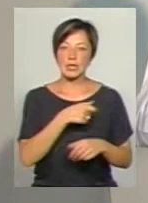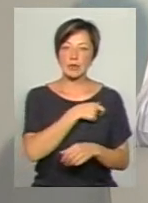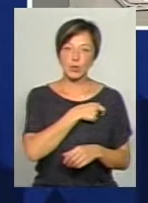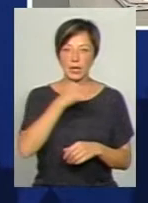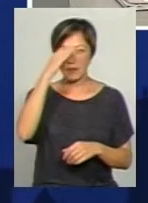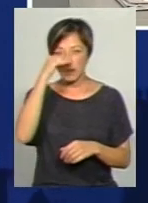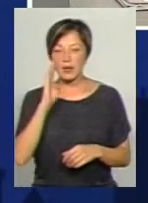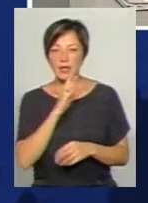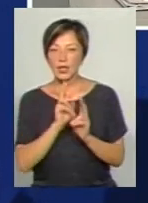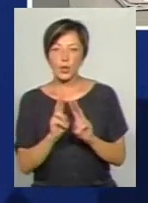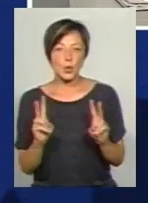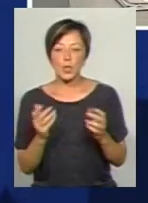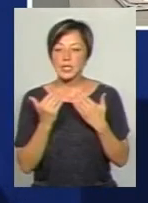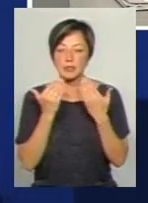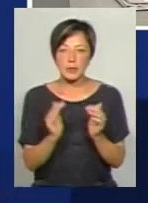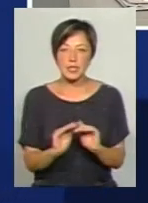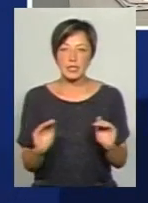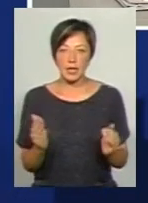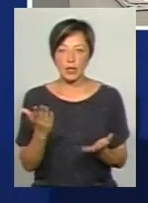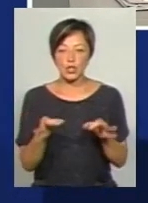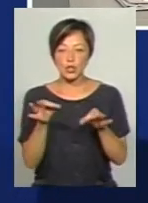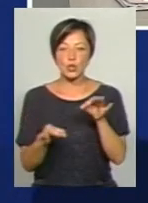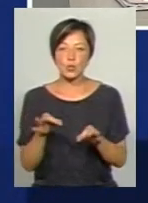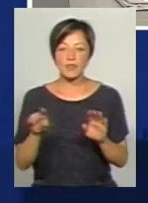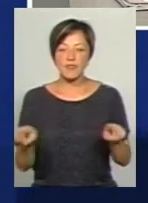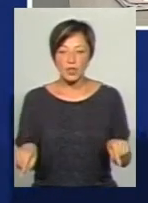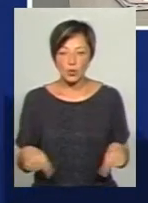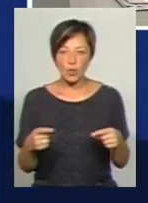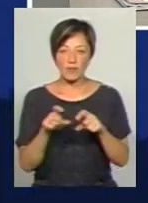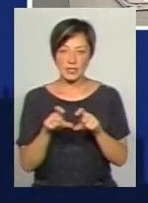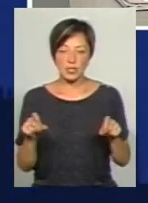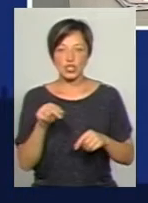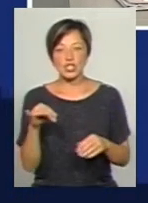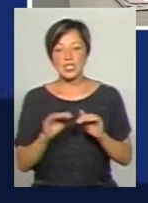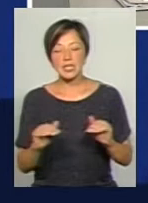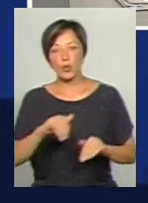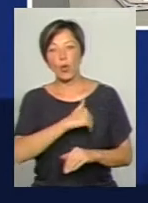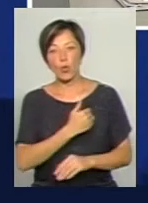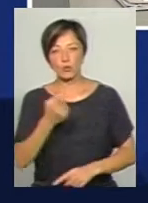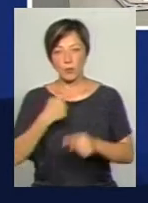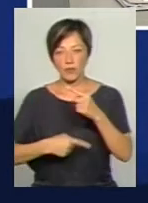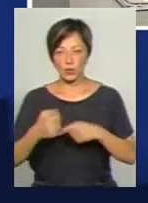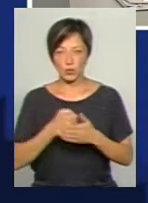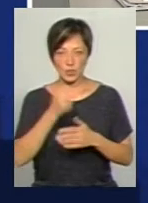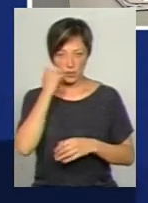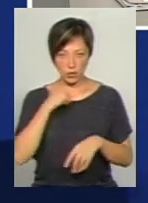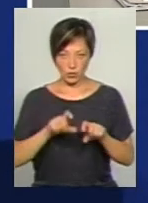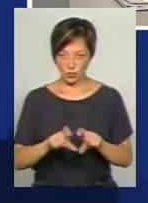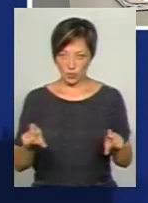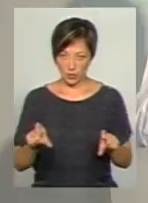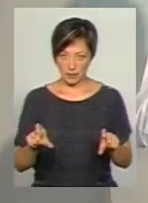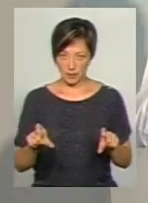батьків, але ніхто не запитує дітей, якщо навіть суд відновить ті навчальні заклади, чи діти хочуть повернутися до старої школи.